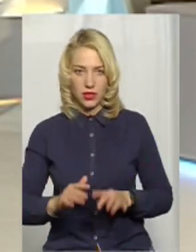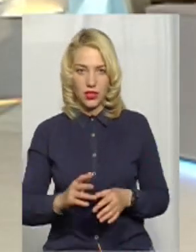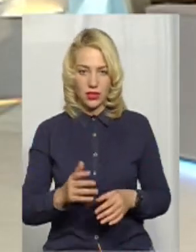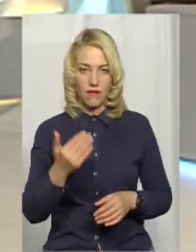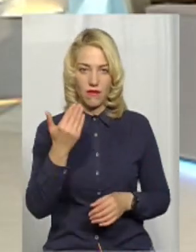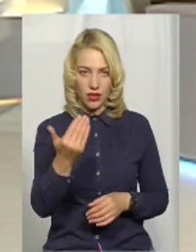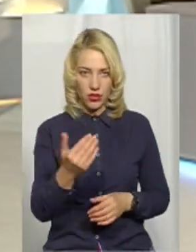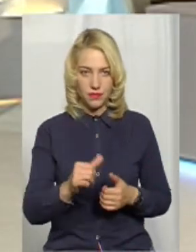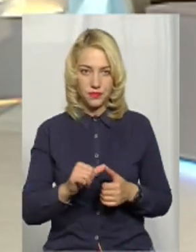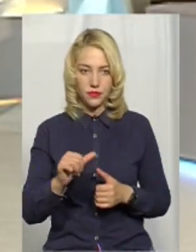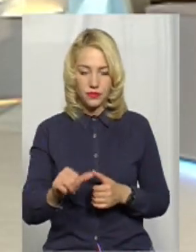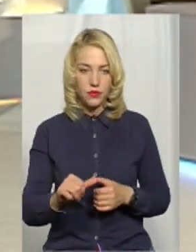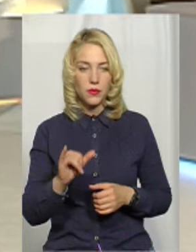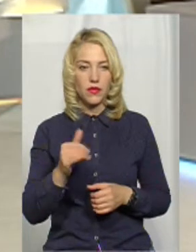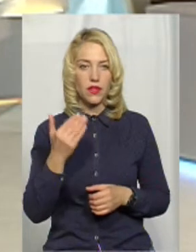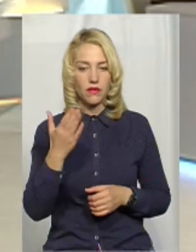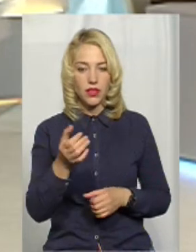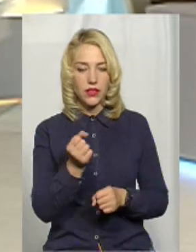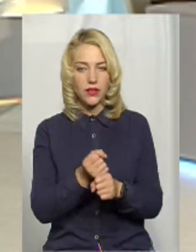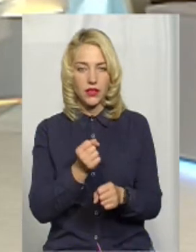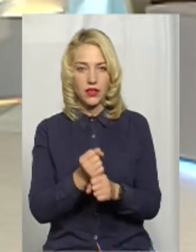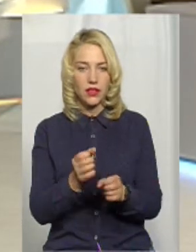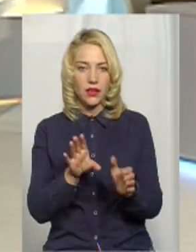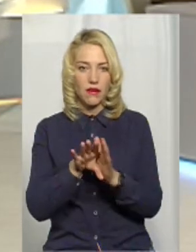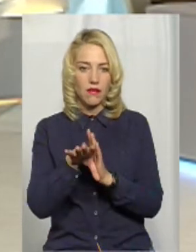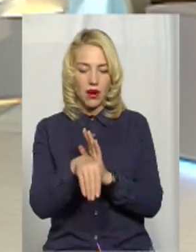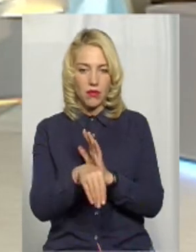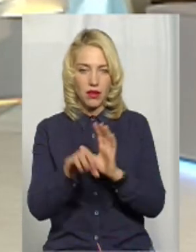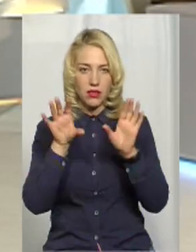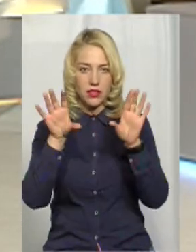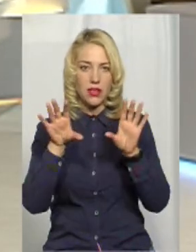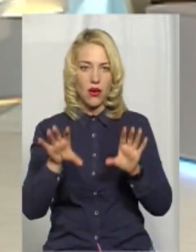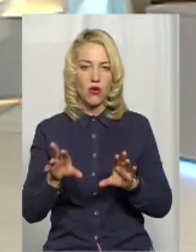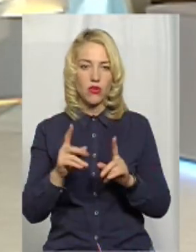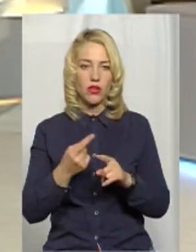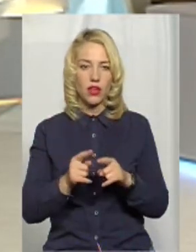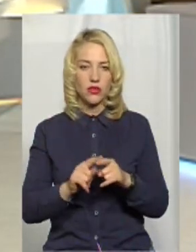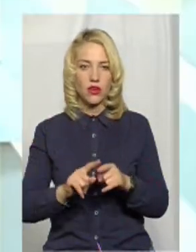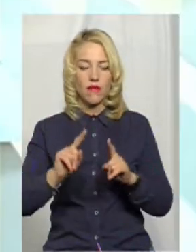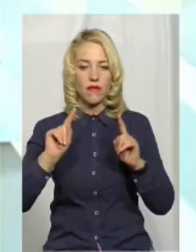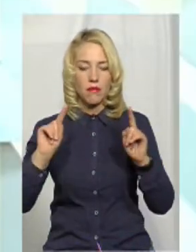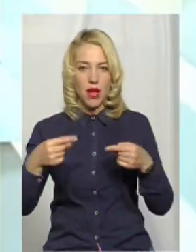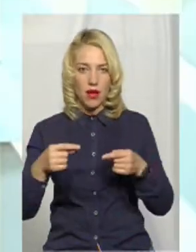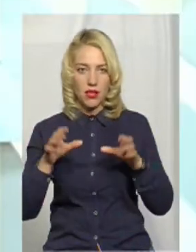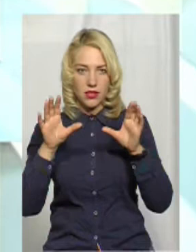І ви діяли в рамках закону, як того вимагає закон.